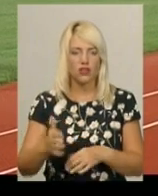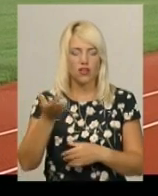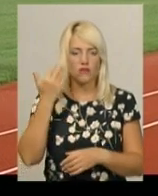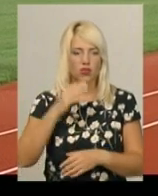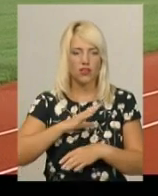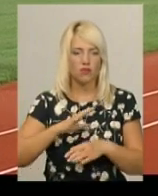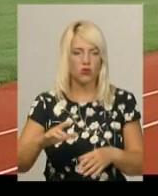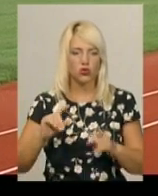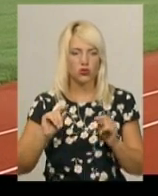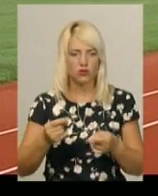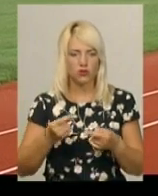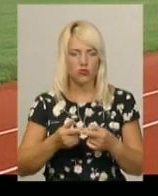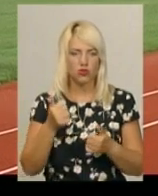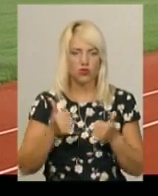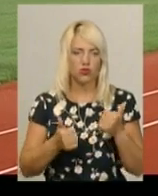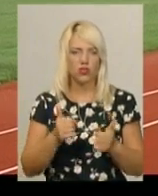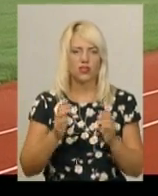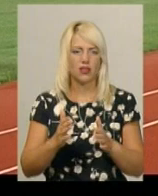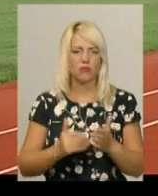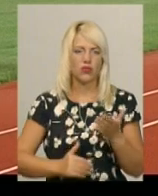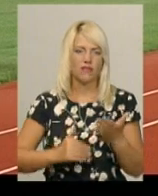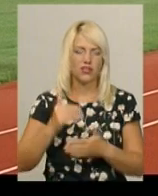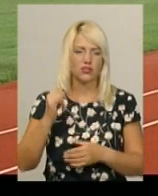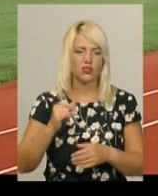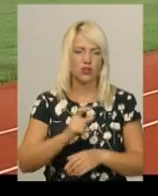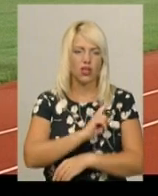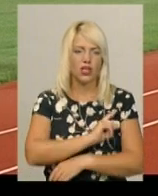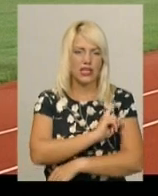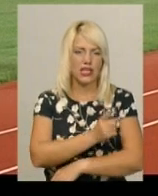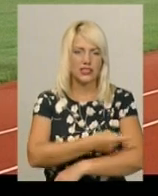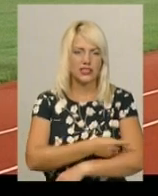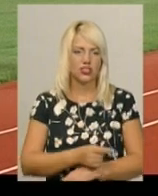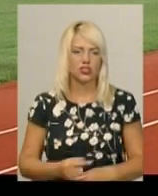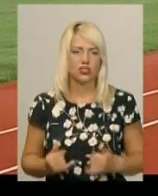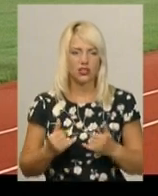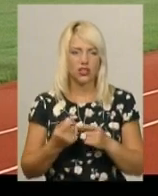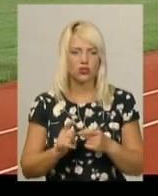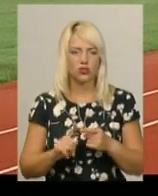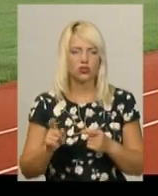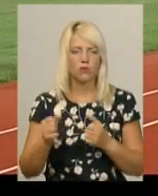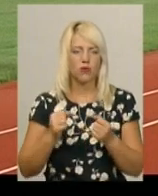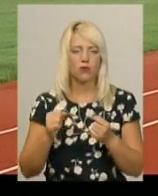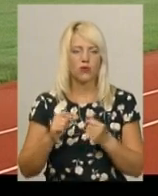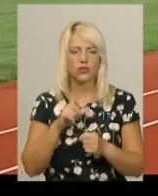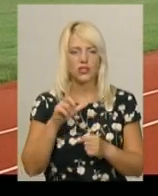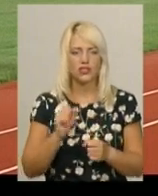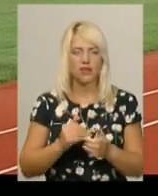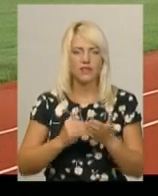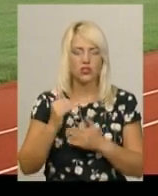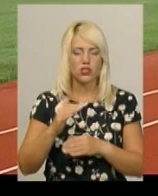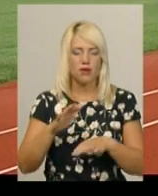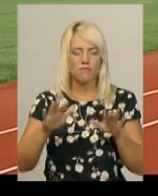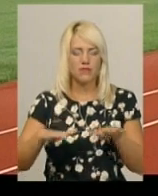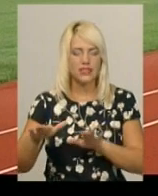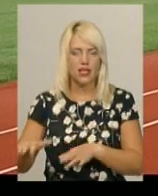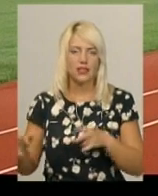Тому конкуренція буде висока і дуже насичена. Для того, щоб поборотися за високі місця, потрібно